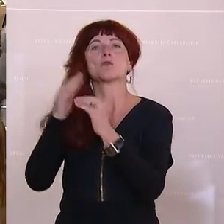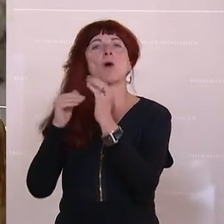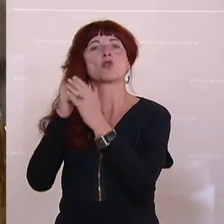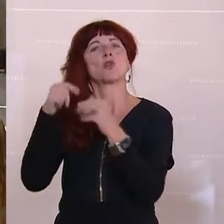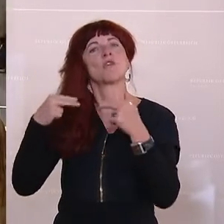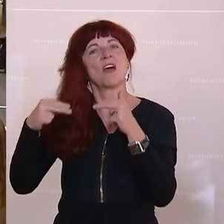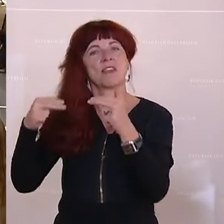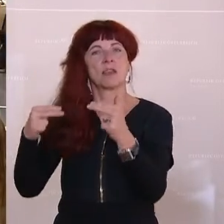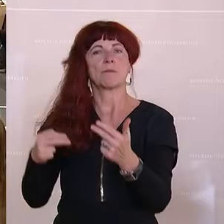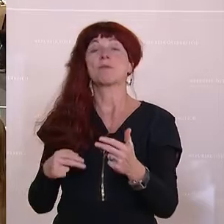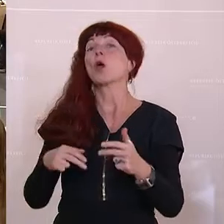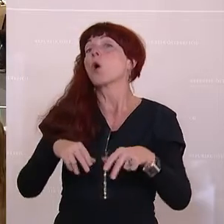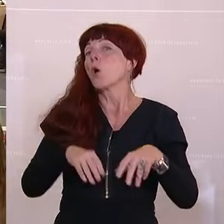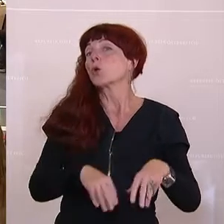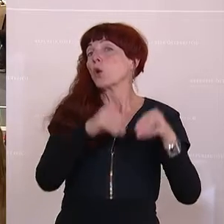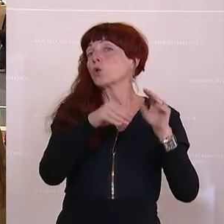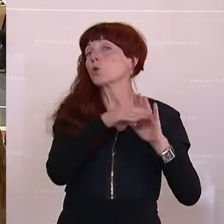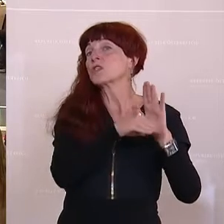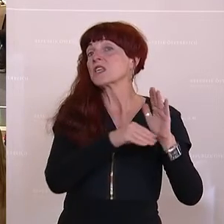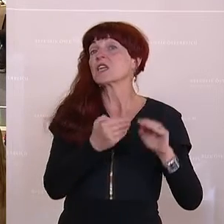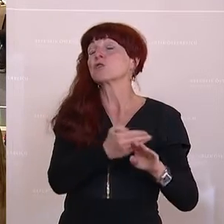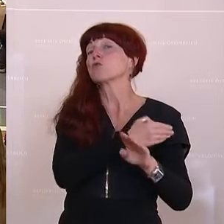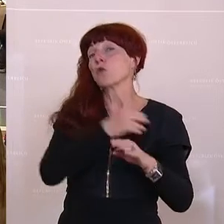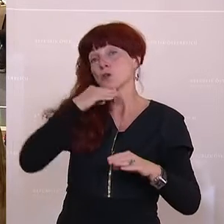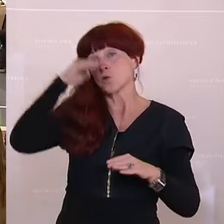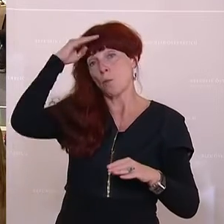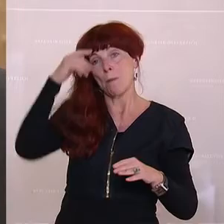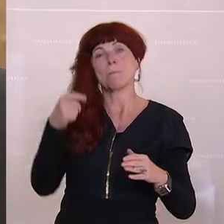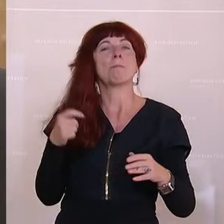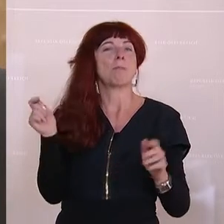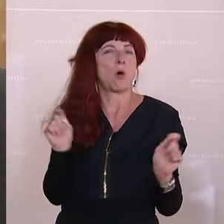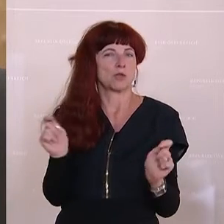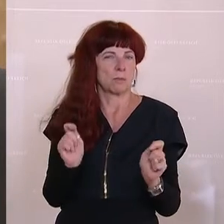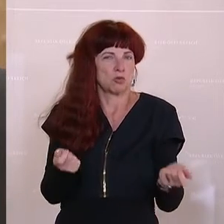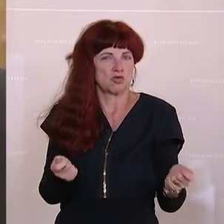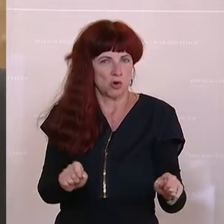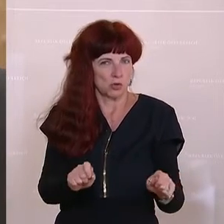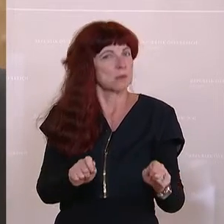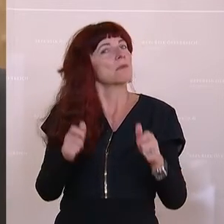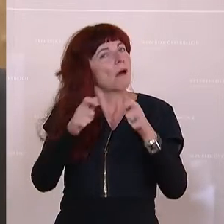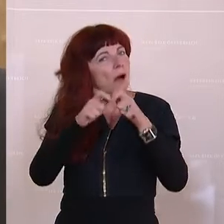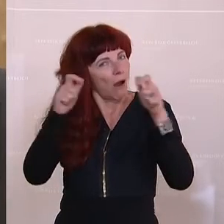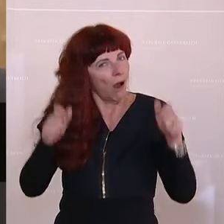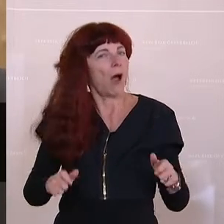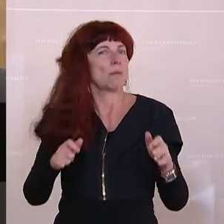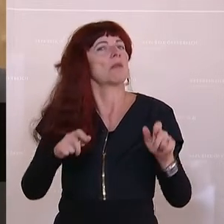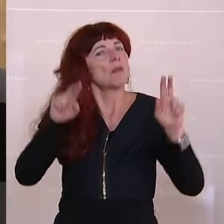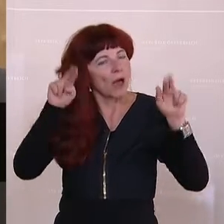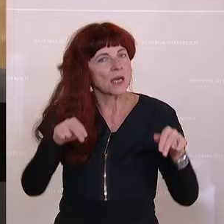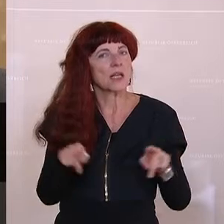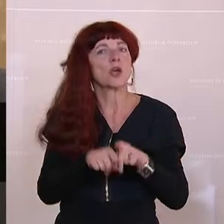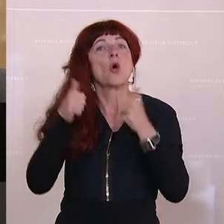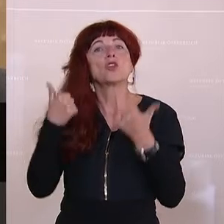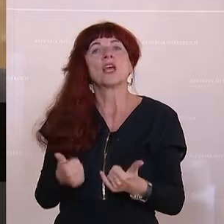in Form des Gründungsgesetzes wurde eben vor der Sommerpause beschlossen und nun wird planmäßig der finanzielle Rahmen in Form einer